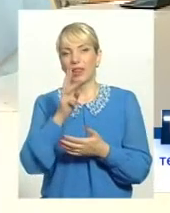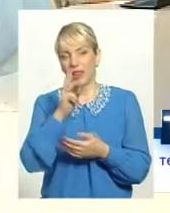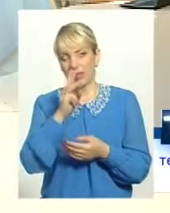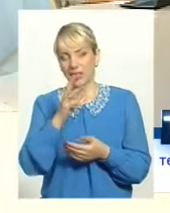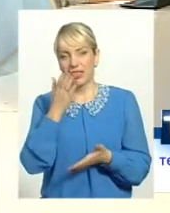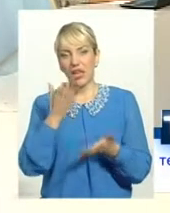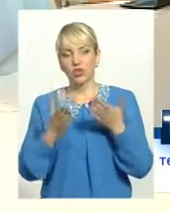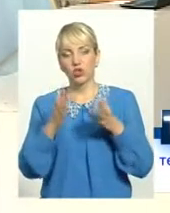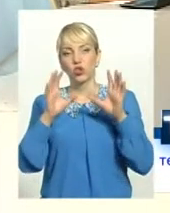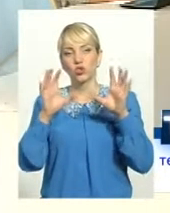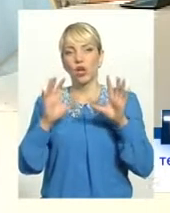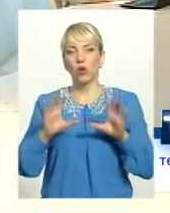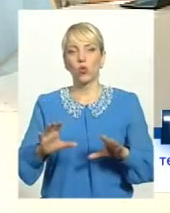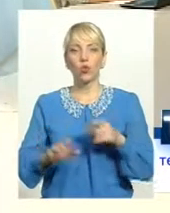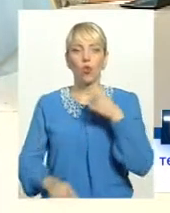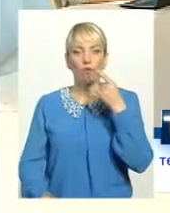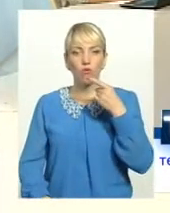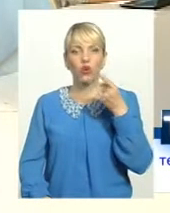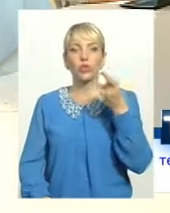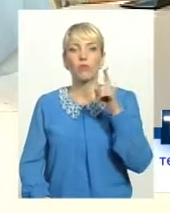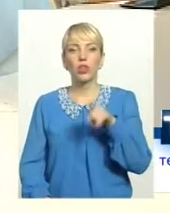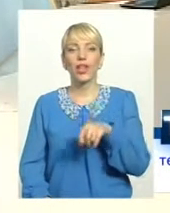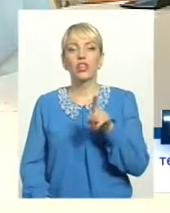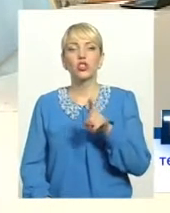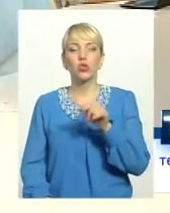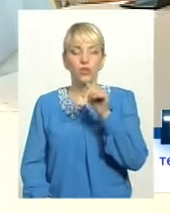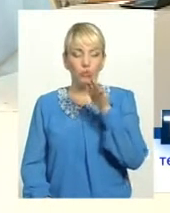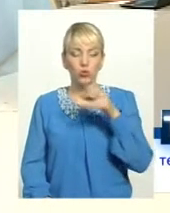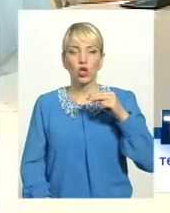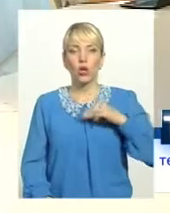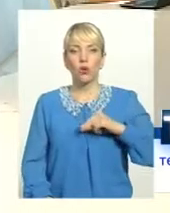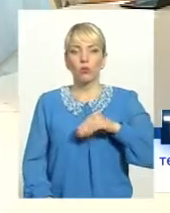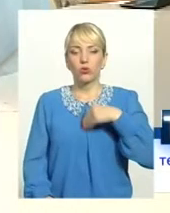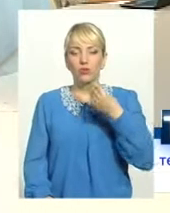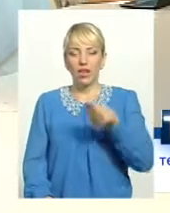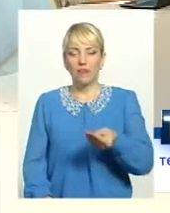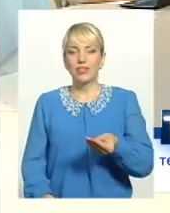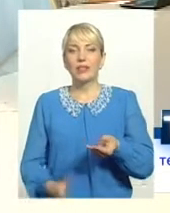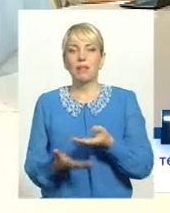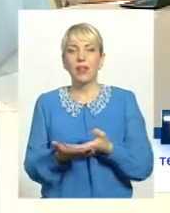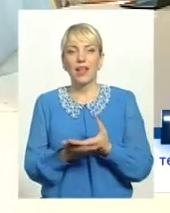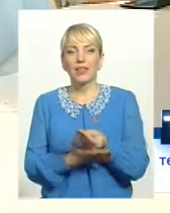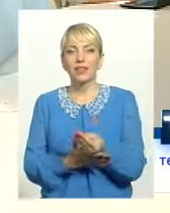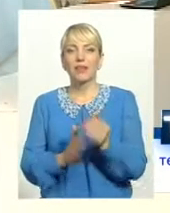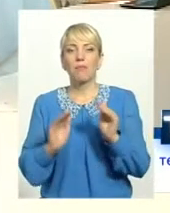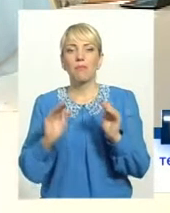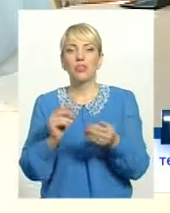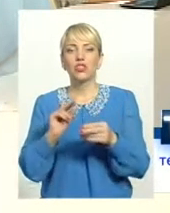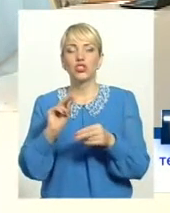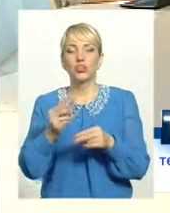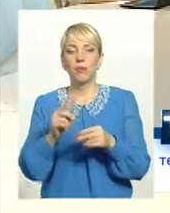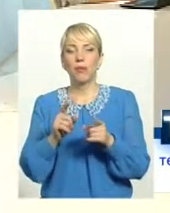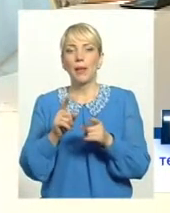говорить про те, що не може роботодавець менше мінімальної виплачувати, то знову таки, беремо